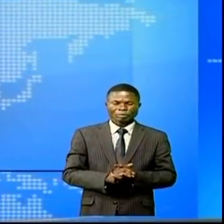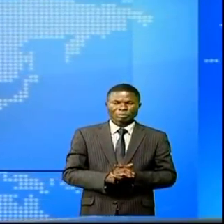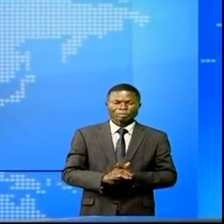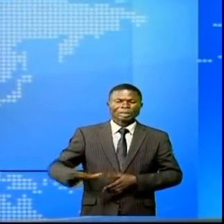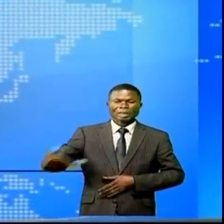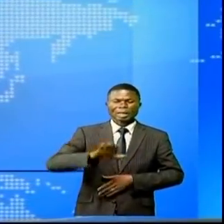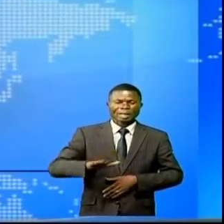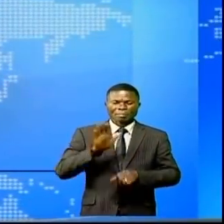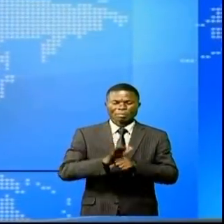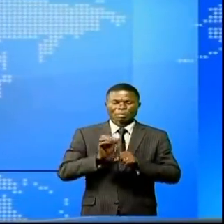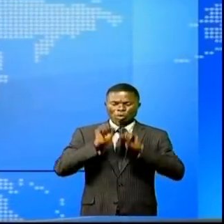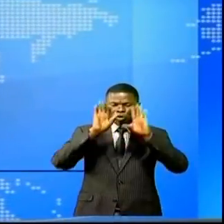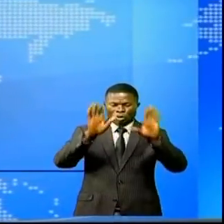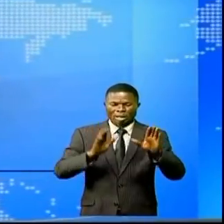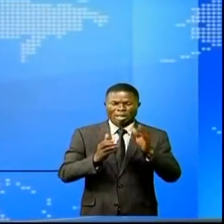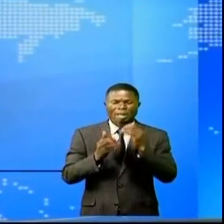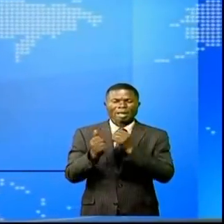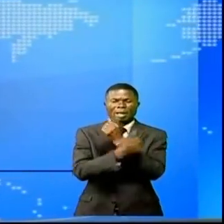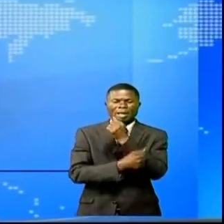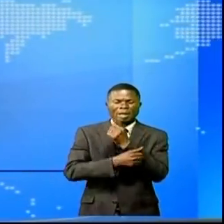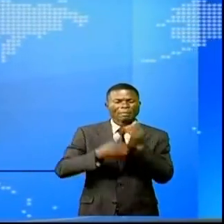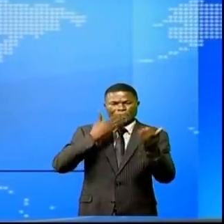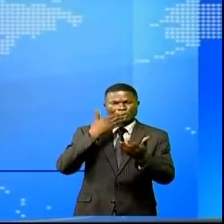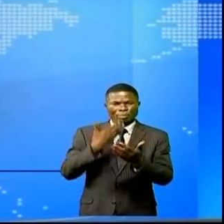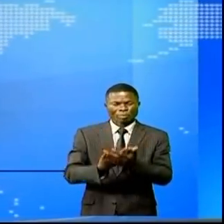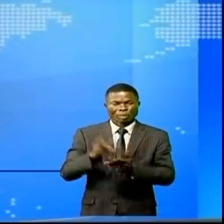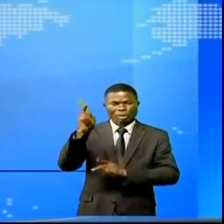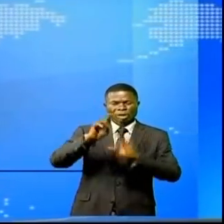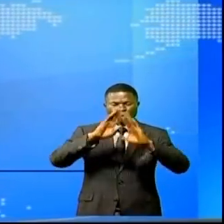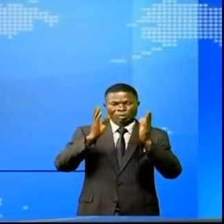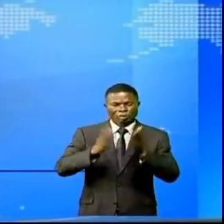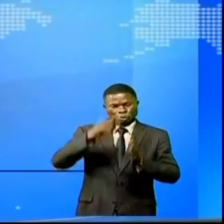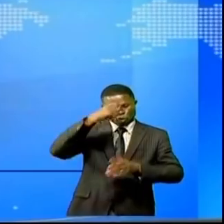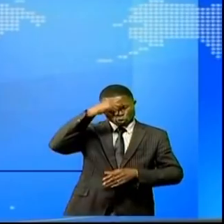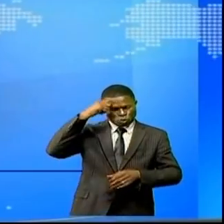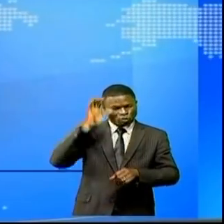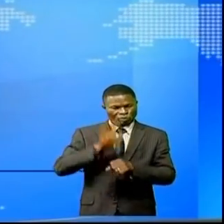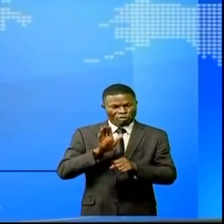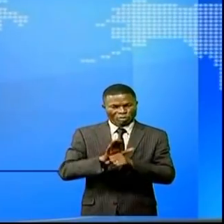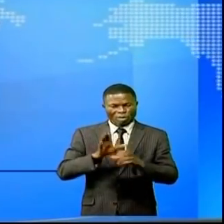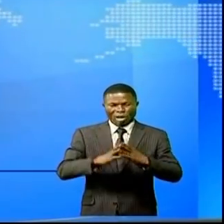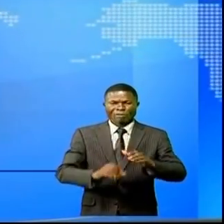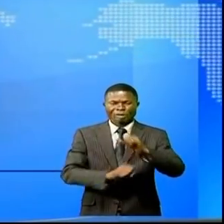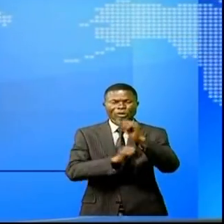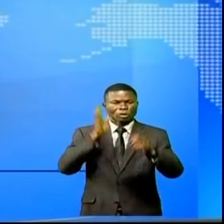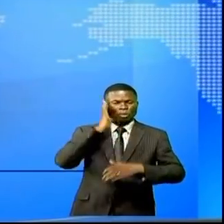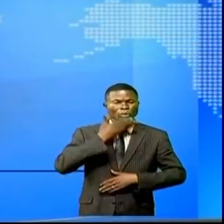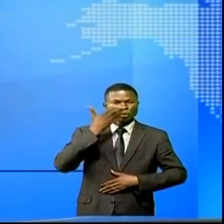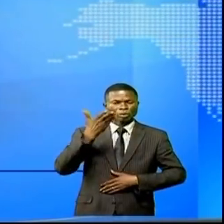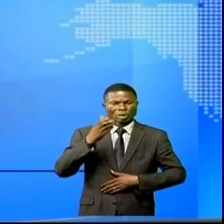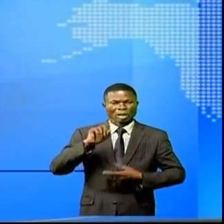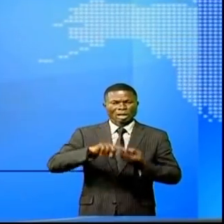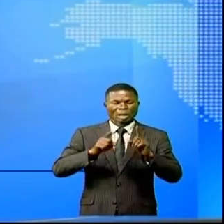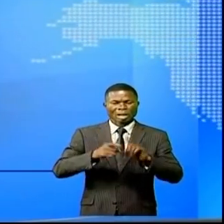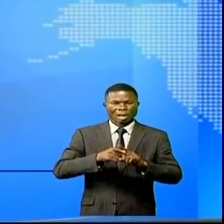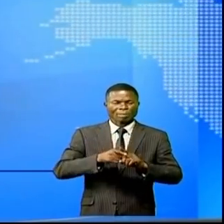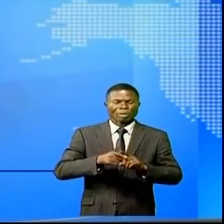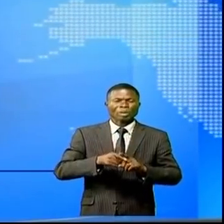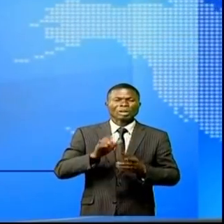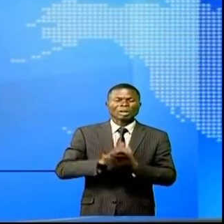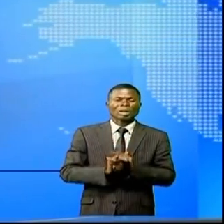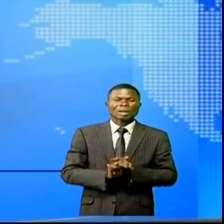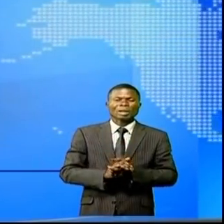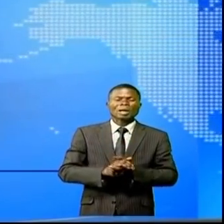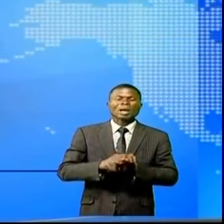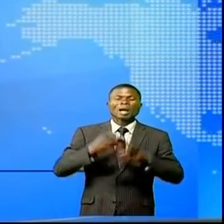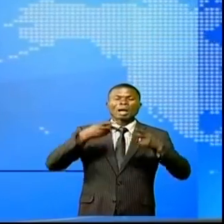Seigneur est un pays dont la population vit sous la mouvance du Saint-Esprit. Petite phrase de l'apôtre Léopold Mutombo lors de la